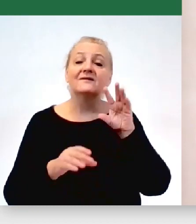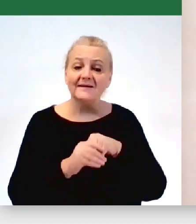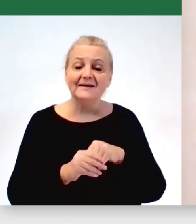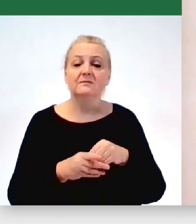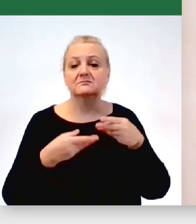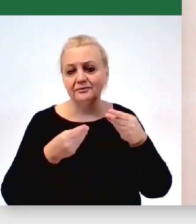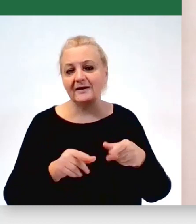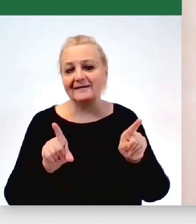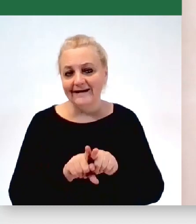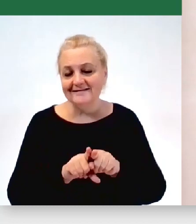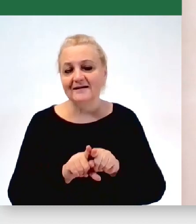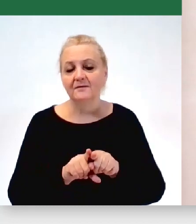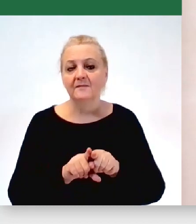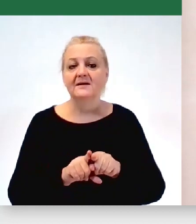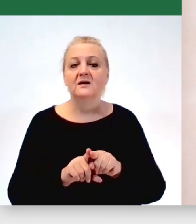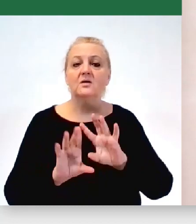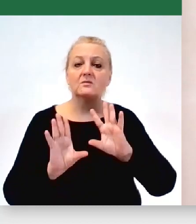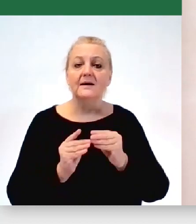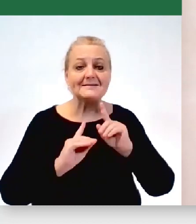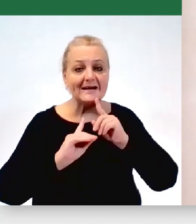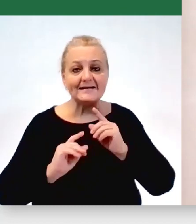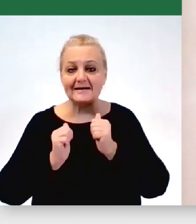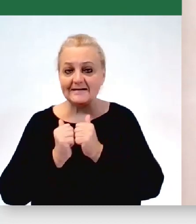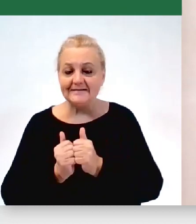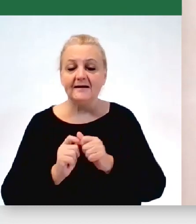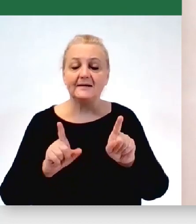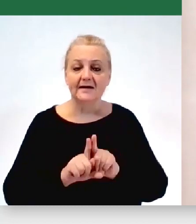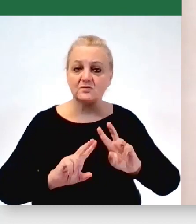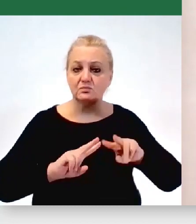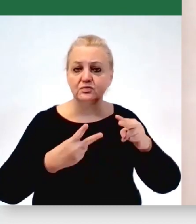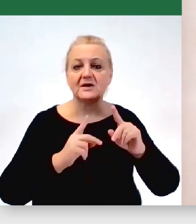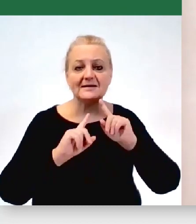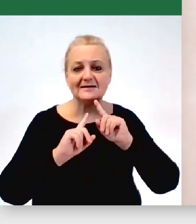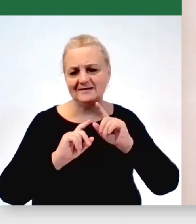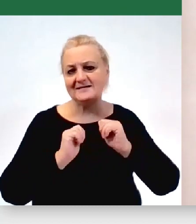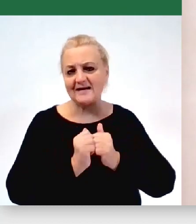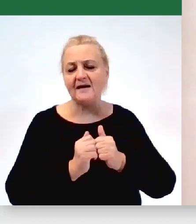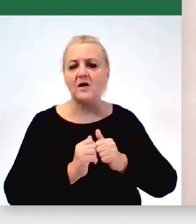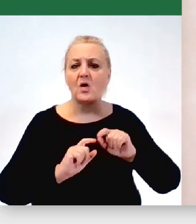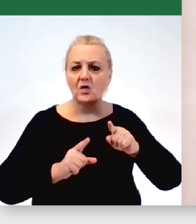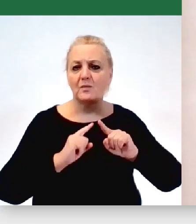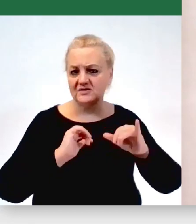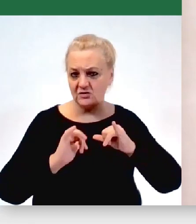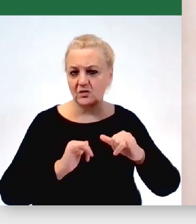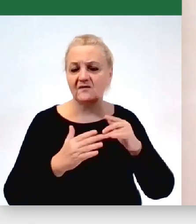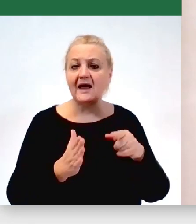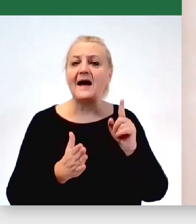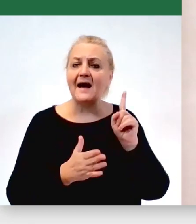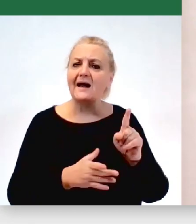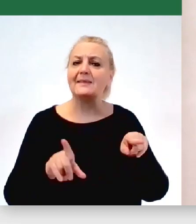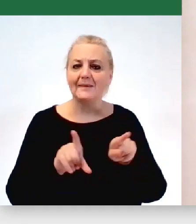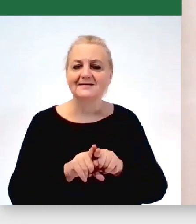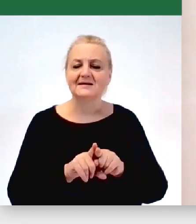finansowe na zlecaniu zadań i przekazywaniu zadań organizacjom pozarządowym, tylko na wspólnym